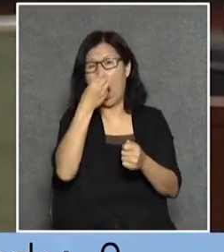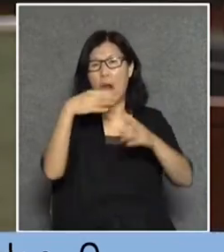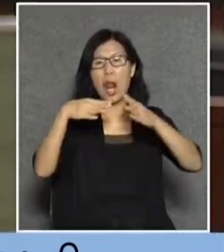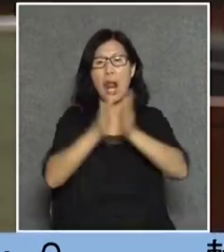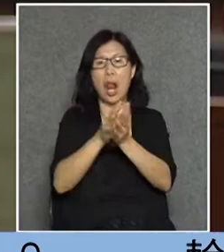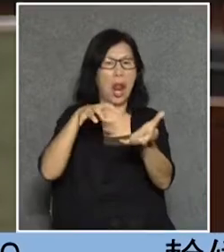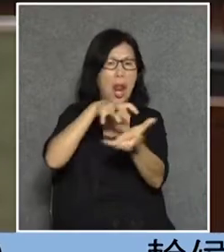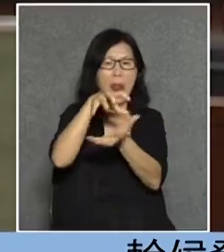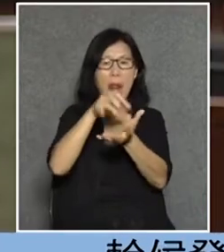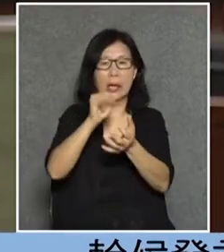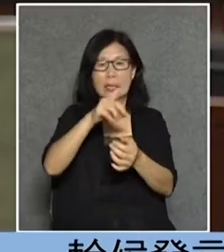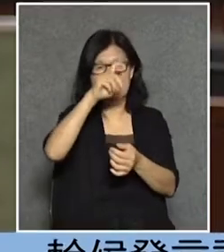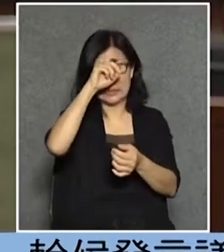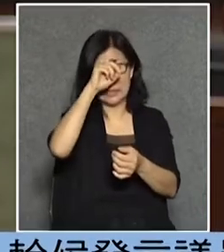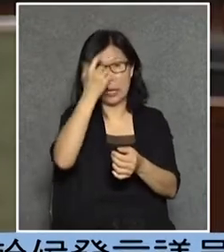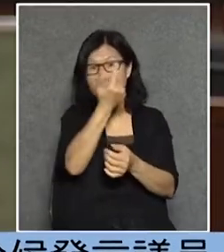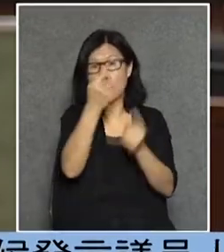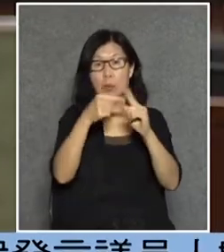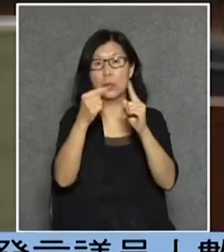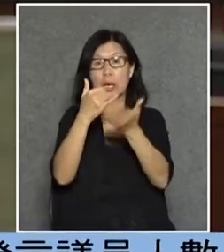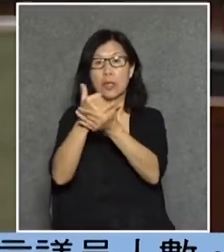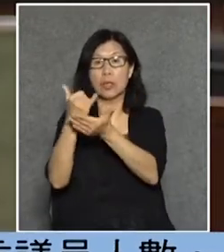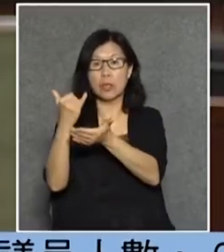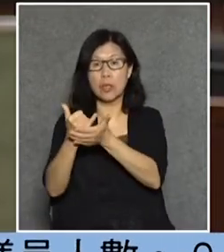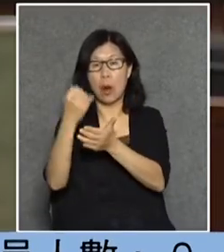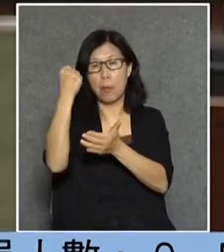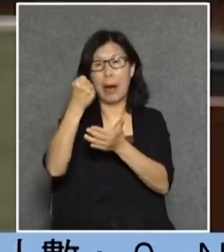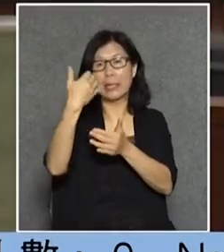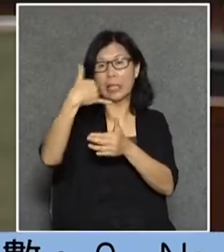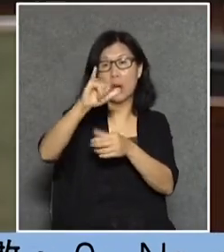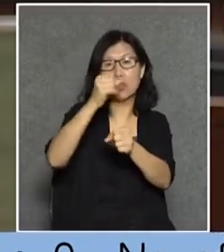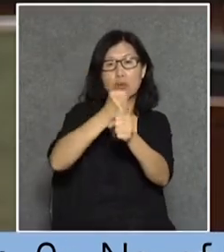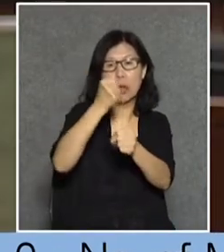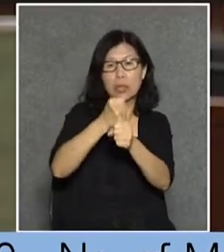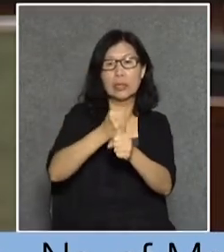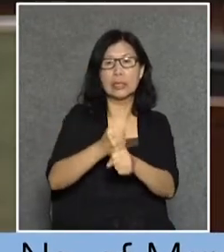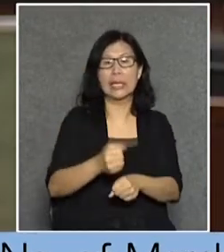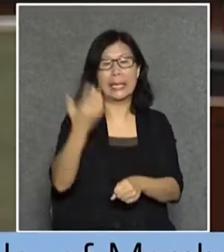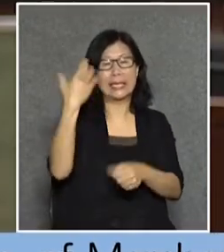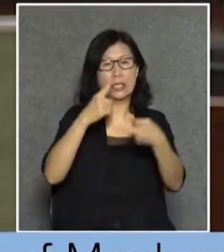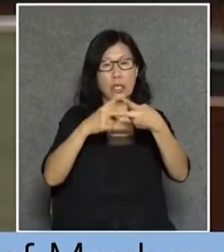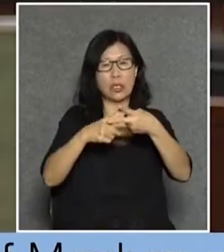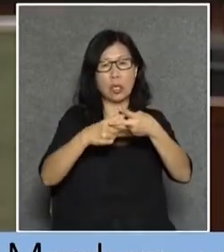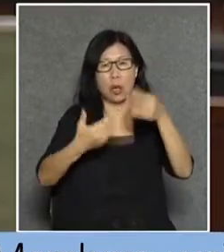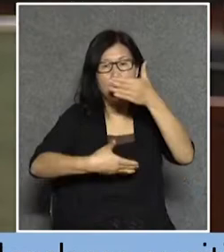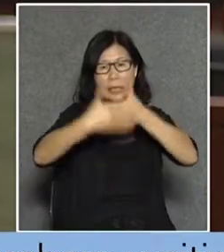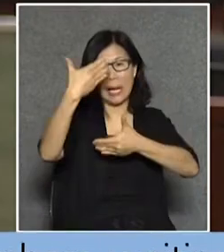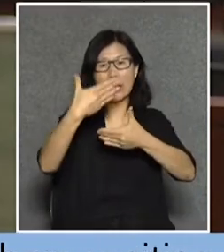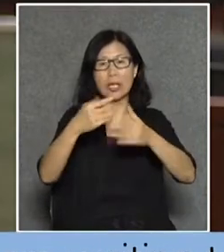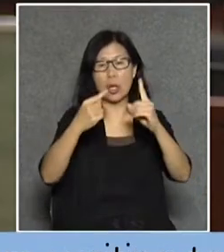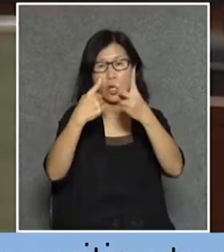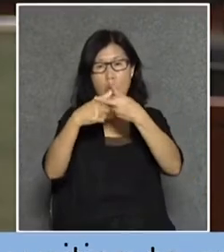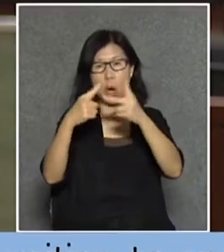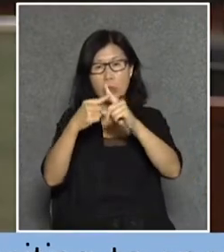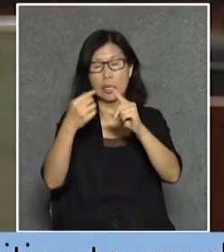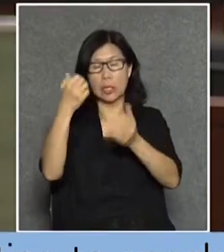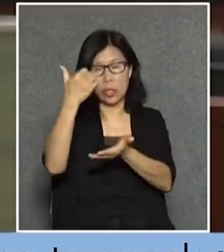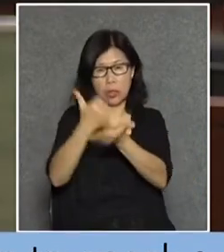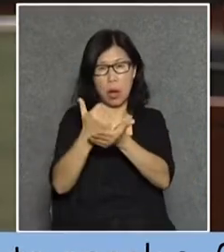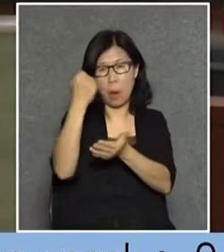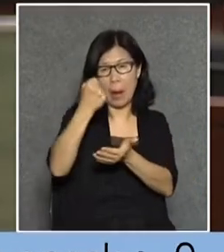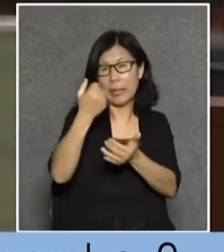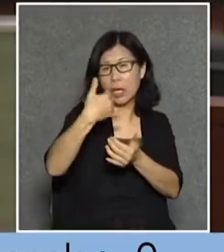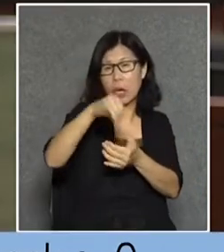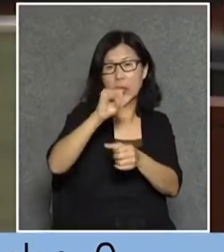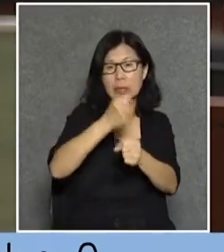尤其是當時大部份人都是坐巴士上班我們工業的時代大部份工人都是坐巴士上班